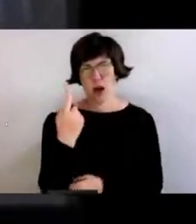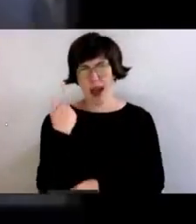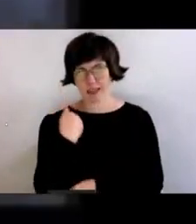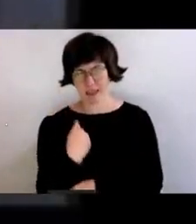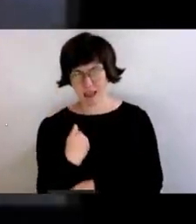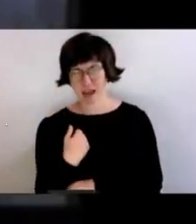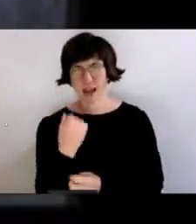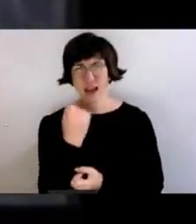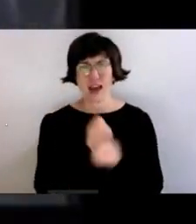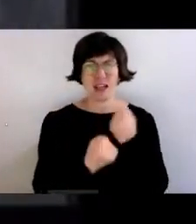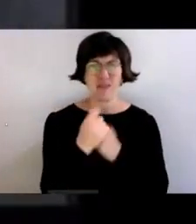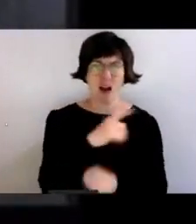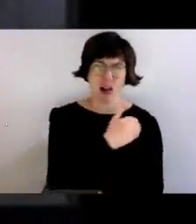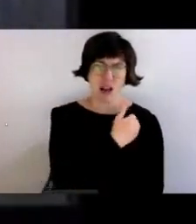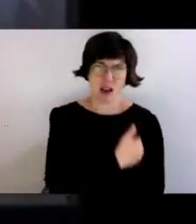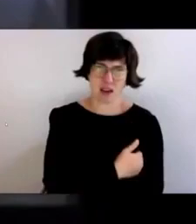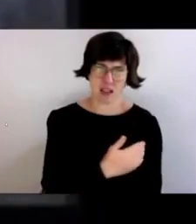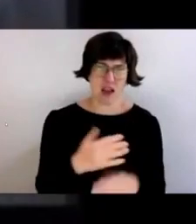Gewalt ist wieder was anderes.